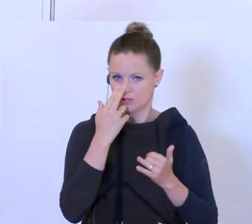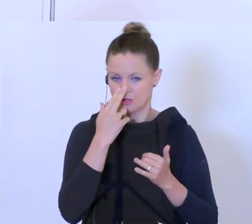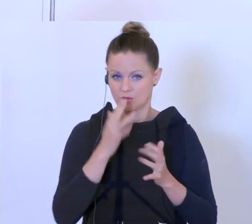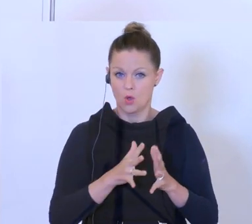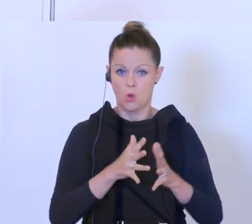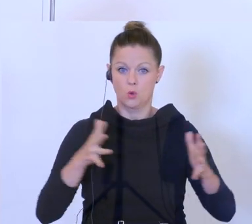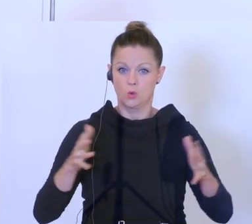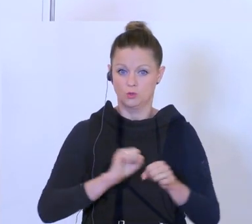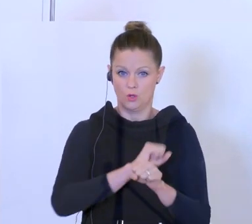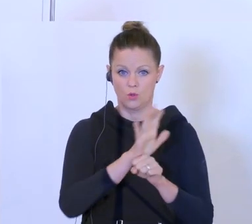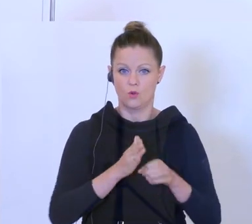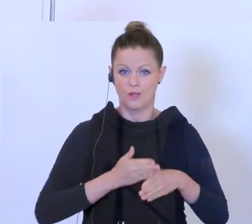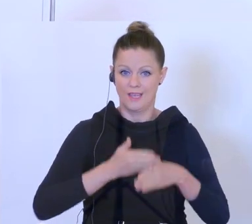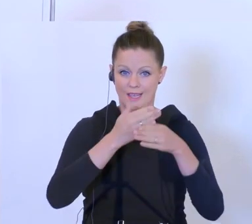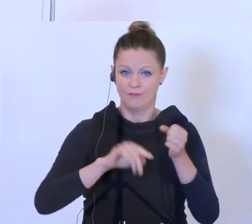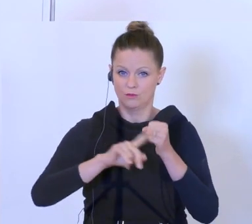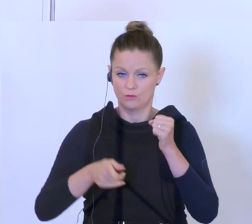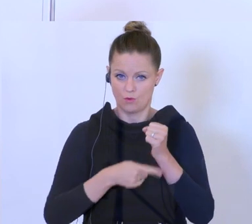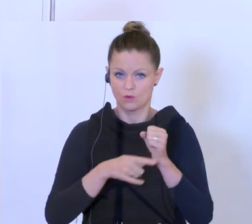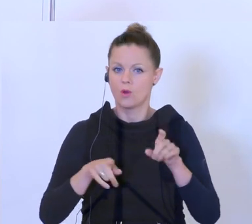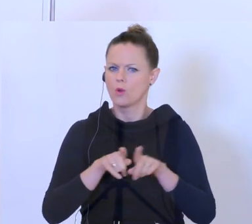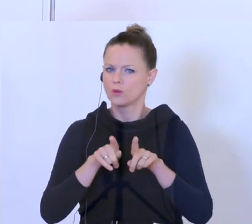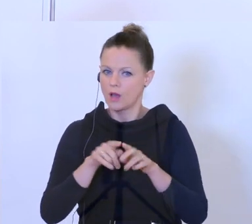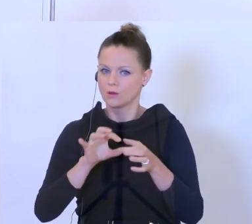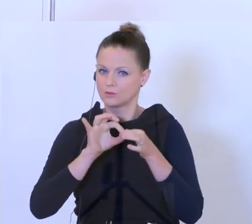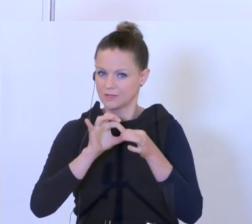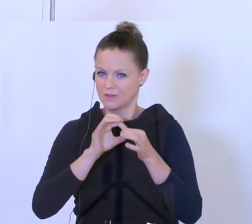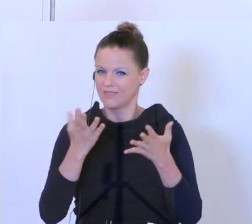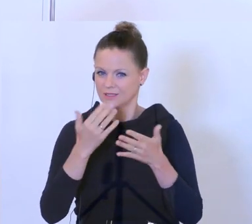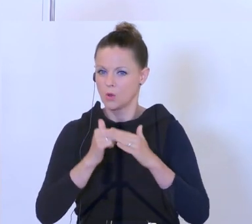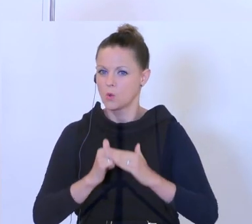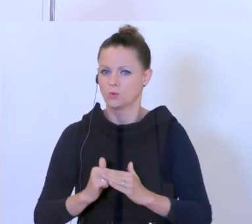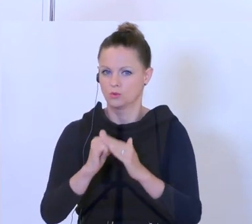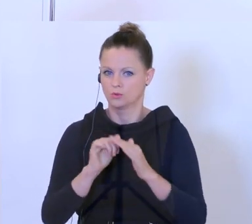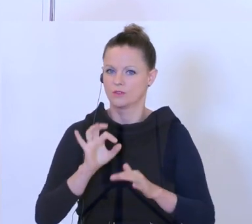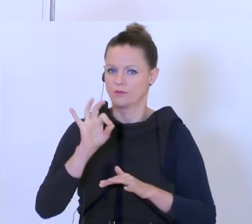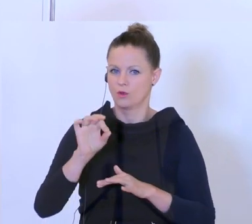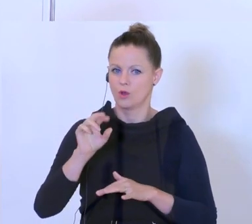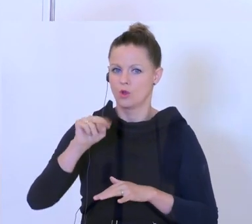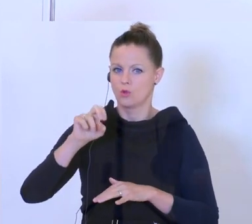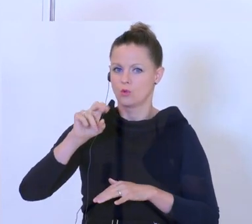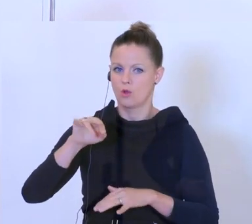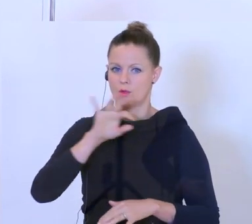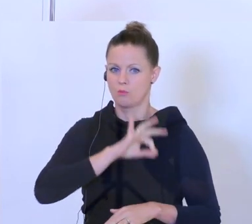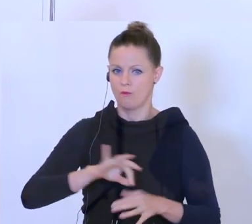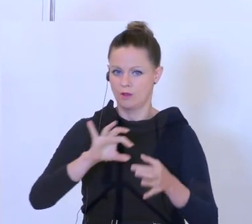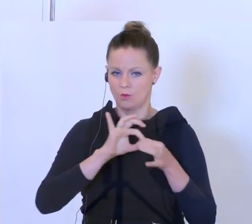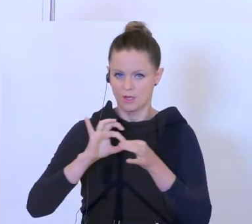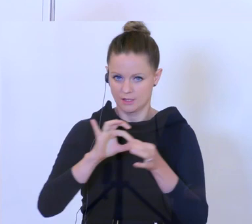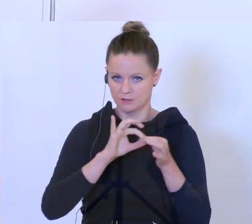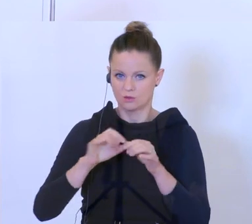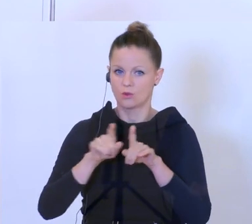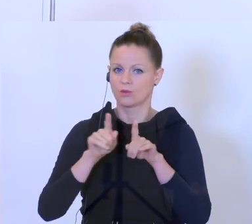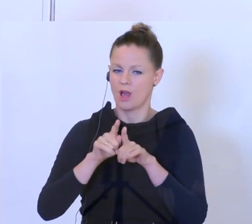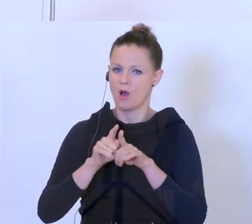-Hilfsfonds und parallel damit zu tun hat die Unterstützung für die Non-Profit-Organisationen und für die